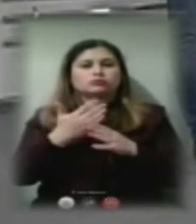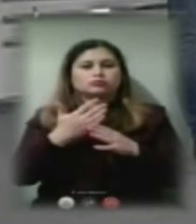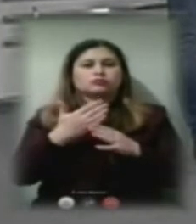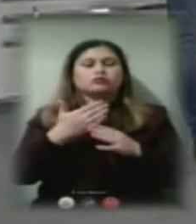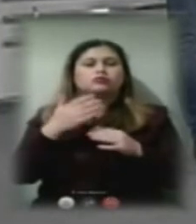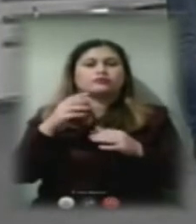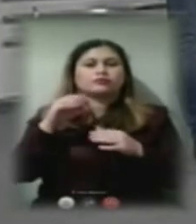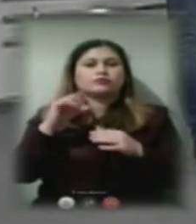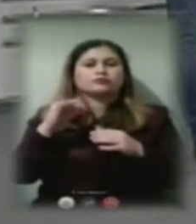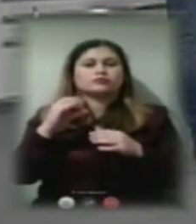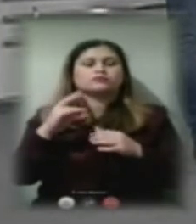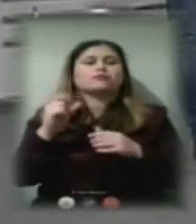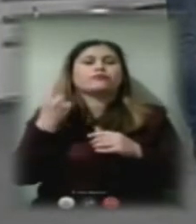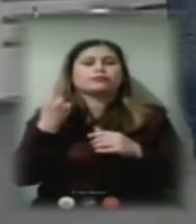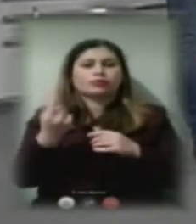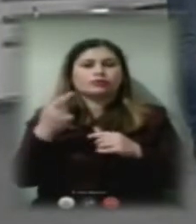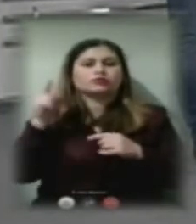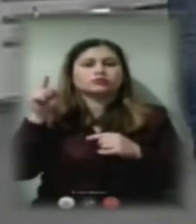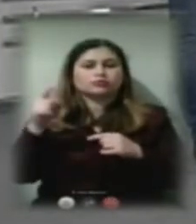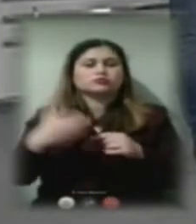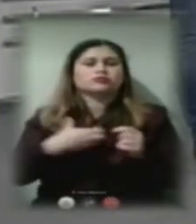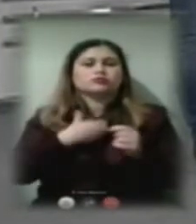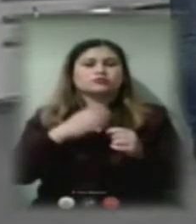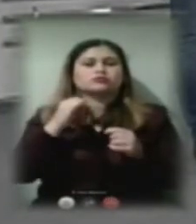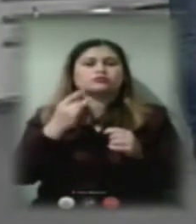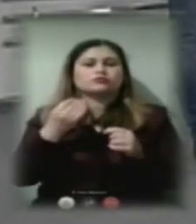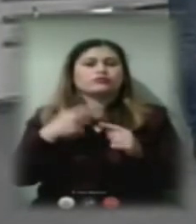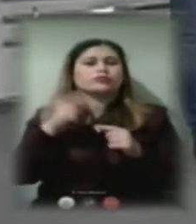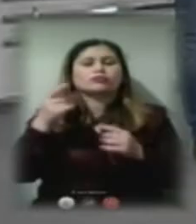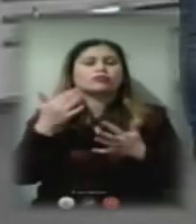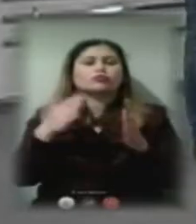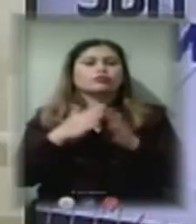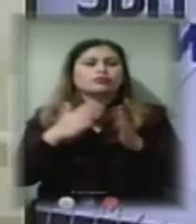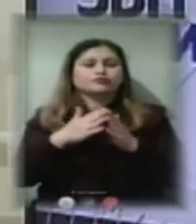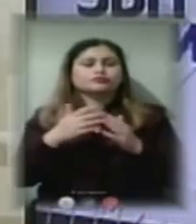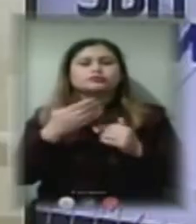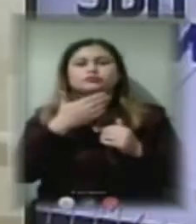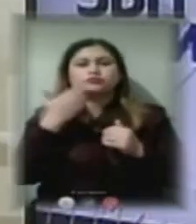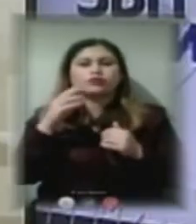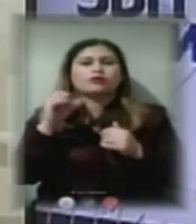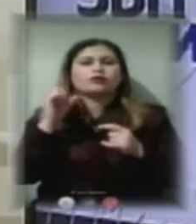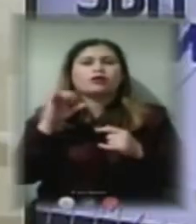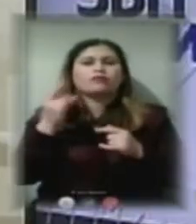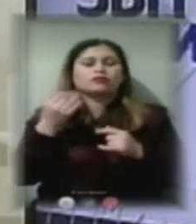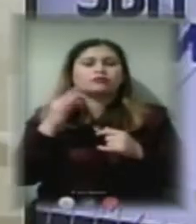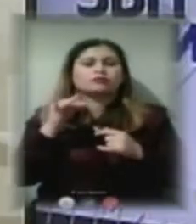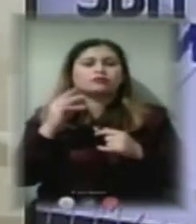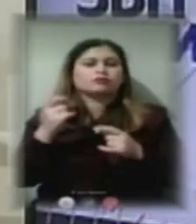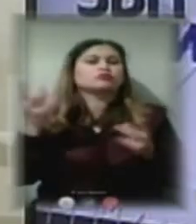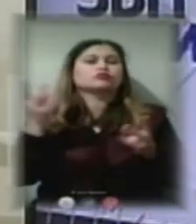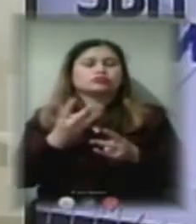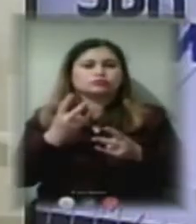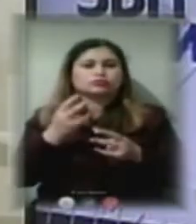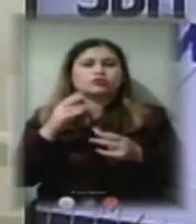1. Там жахлива ситуація. Там декілька будинків, які вже мають статус аварійного, яким конче потрібно відселяти.